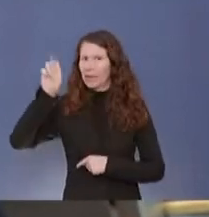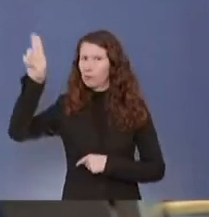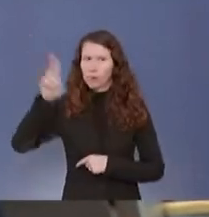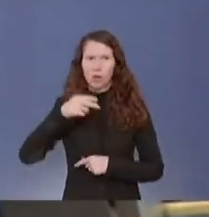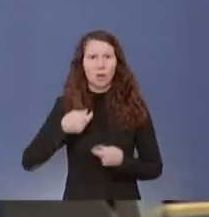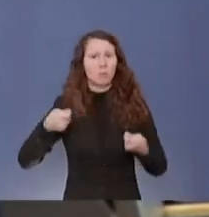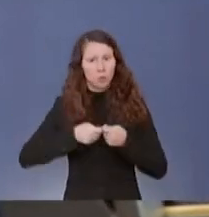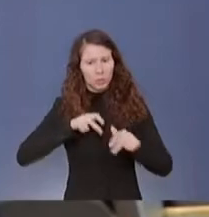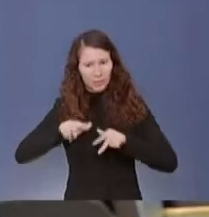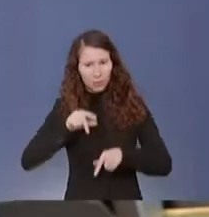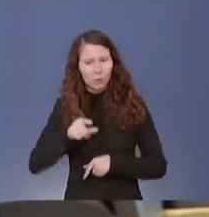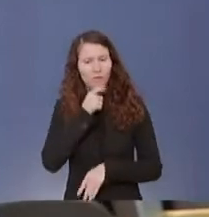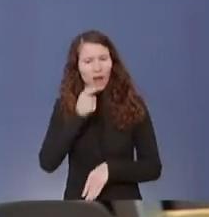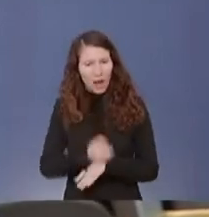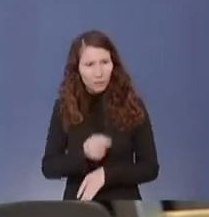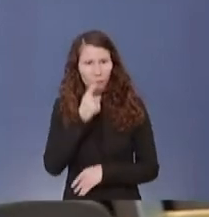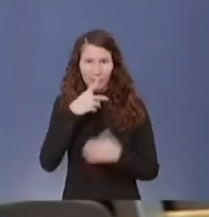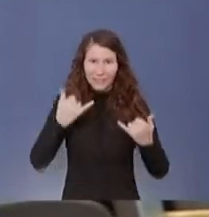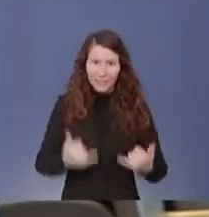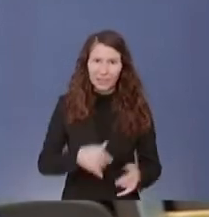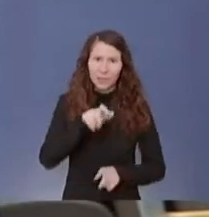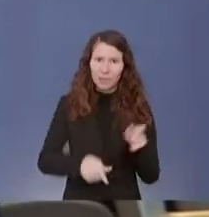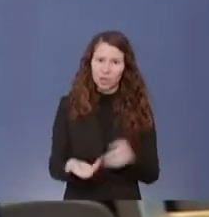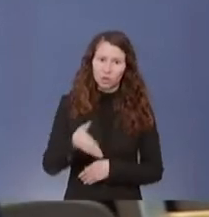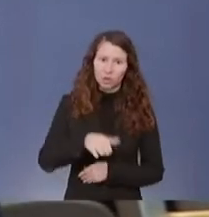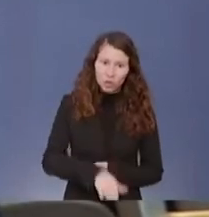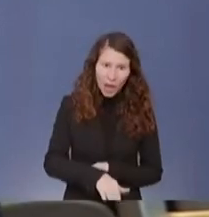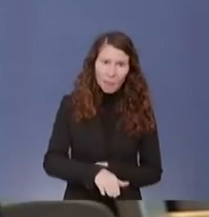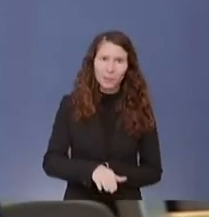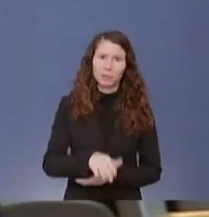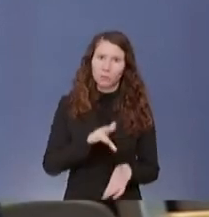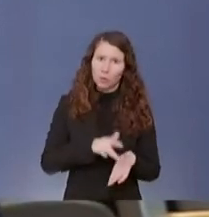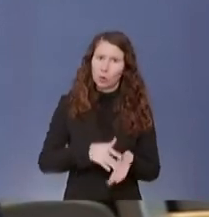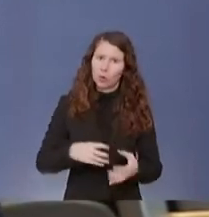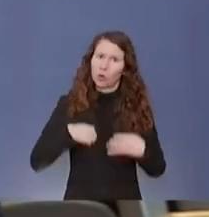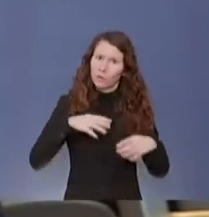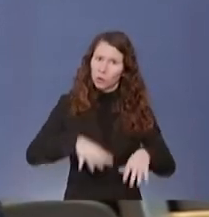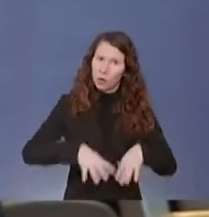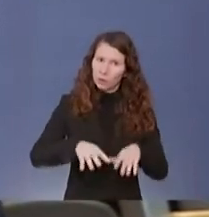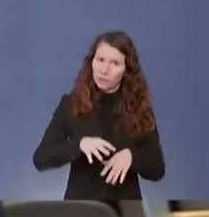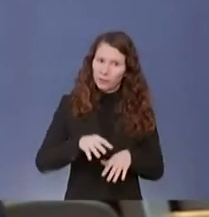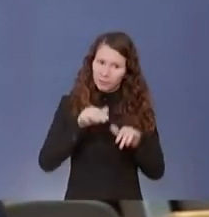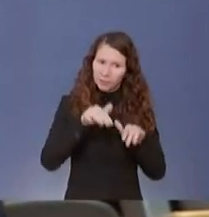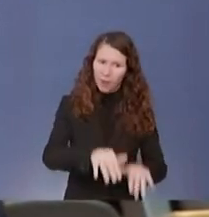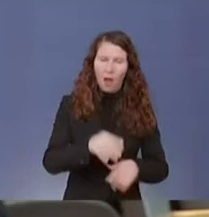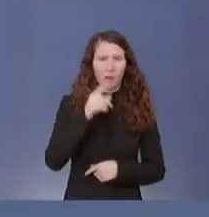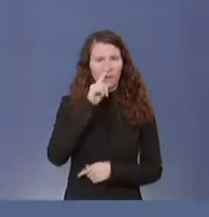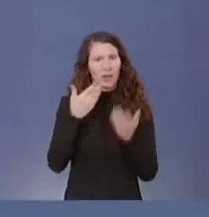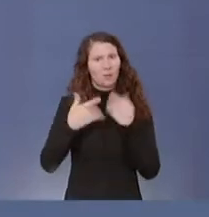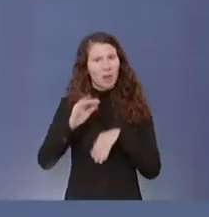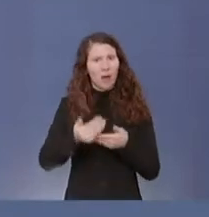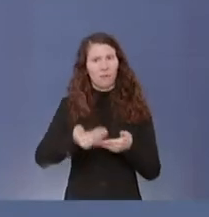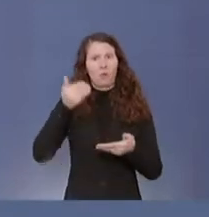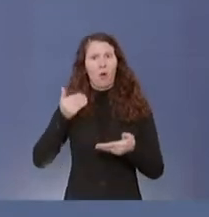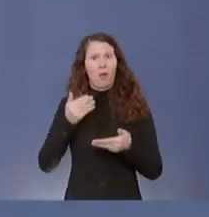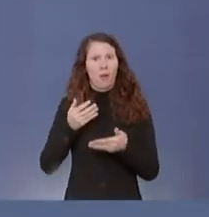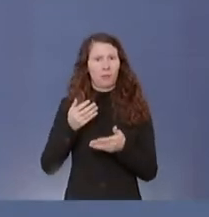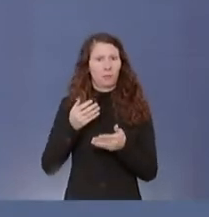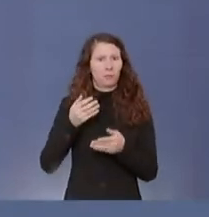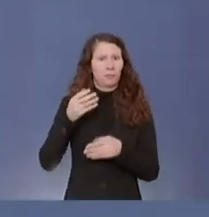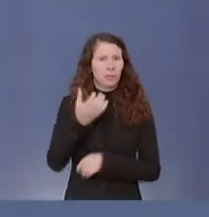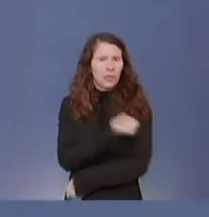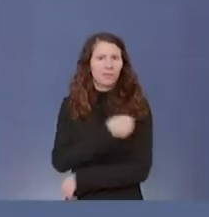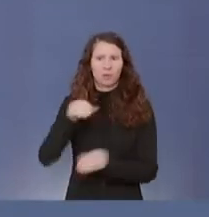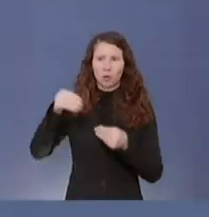jetzt Menschen sterben an Covid, die vielleicht bei einer beherzteren Impfstoffbeschaffung nicht hätten sterben müssen, oder? Das ist